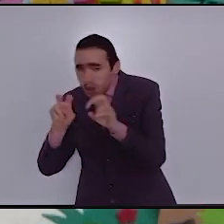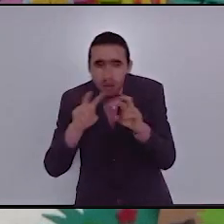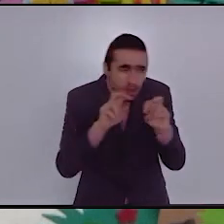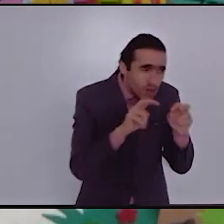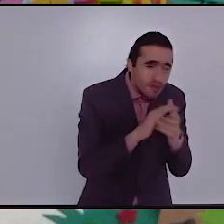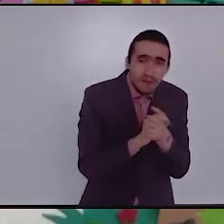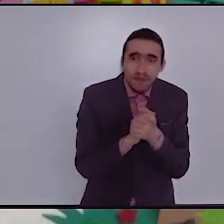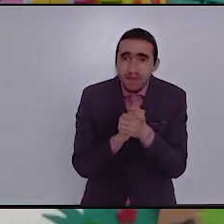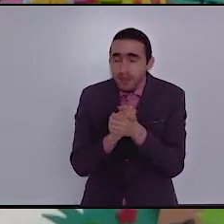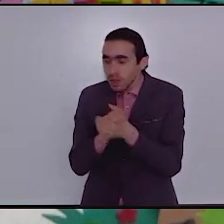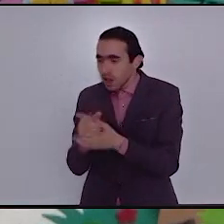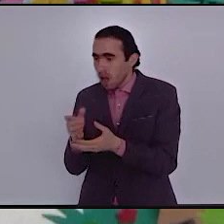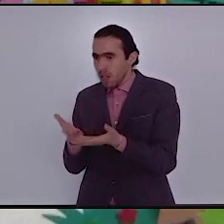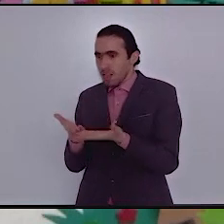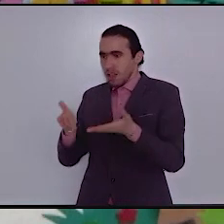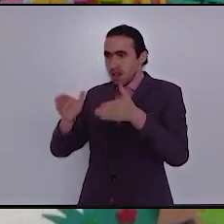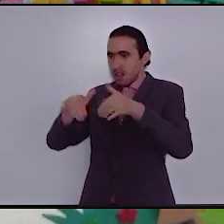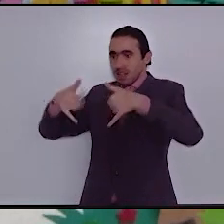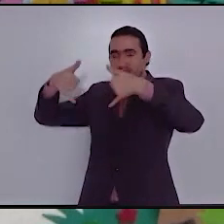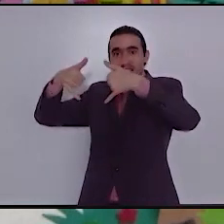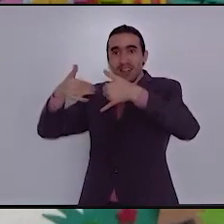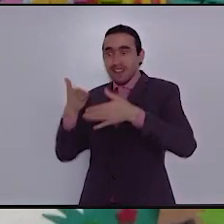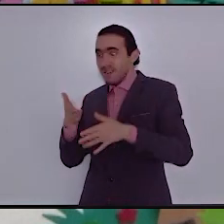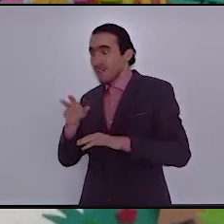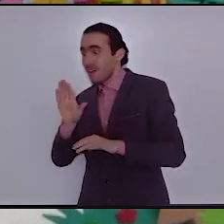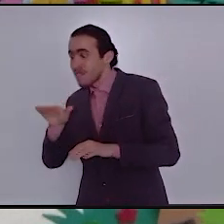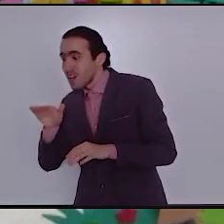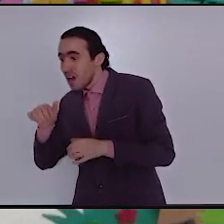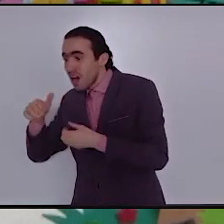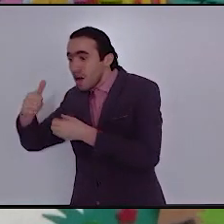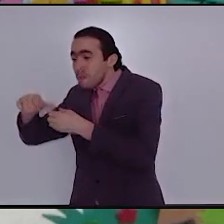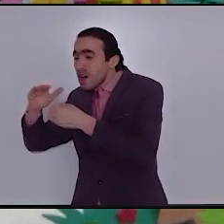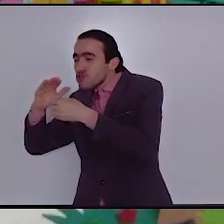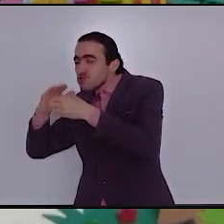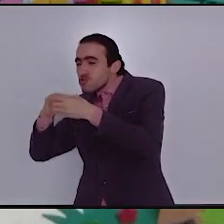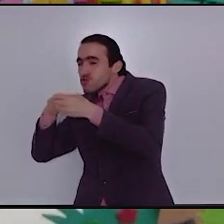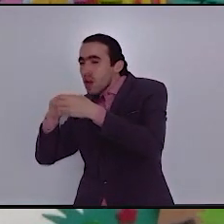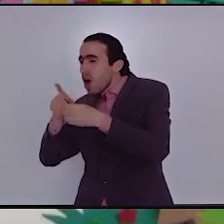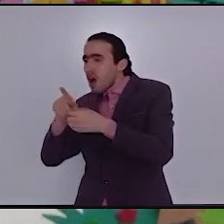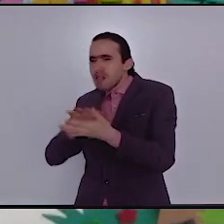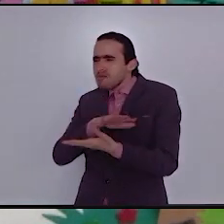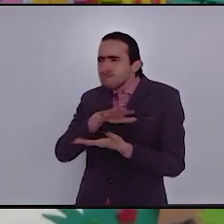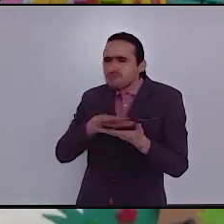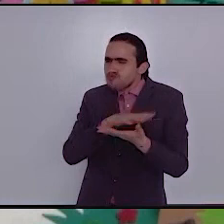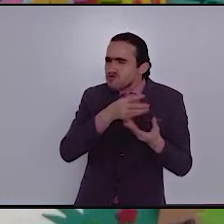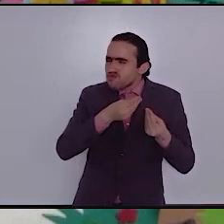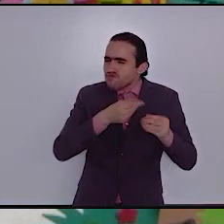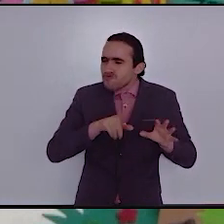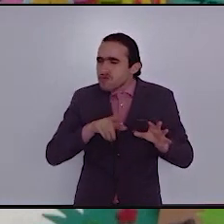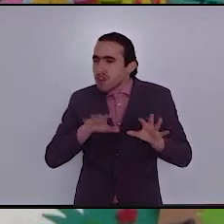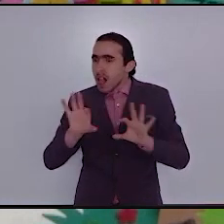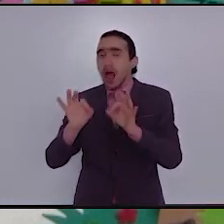الماء قليل ما الحل يا صغاري فلنحسن التفكير ما